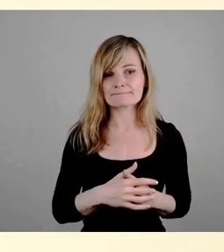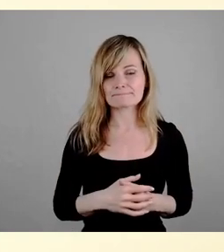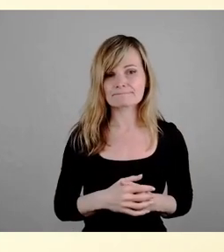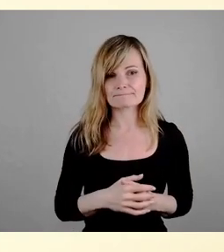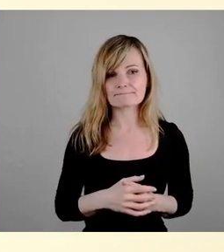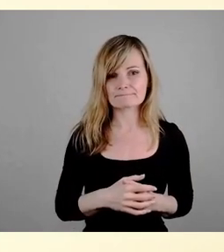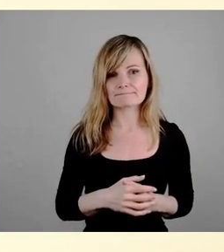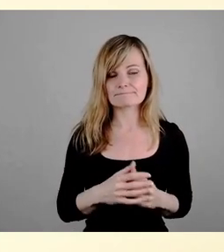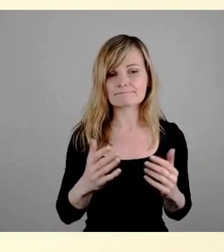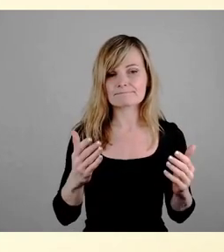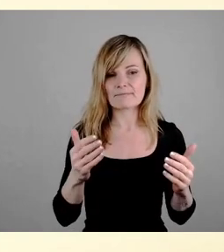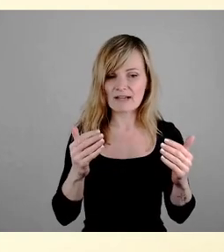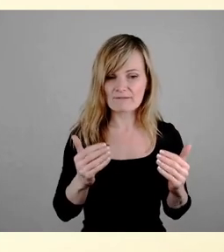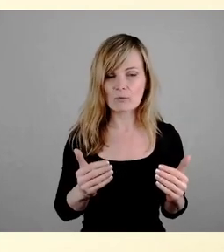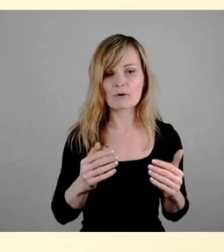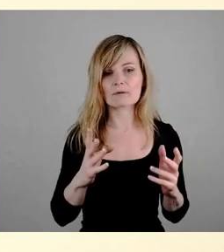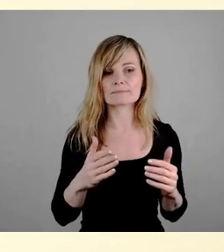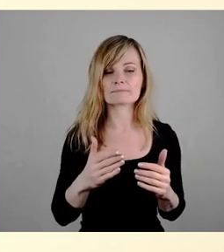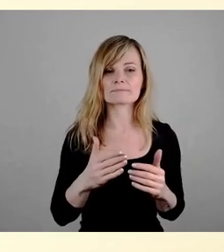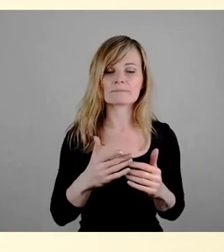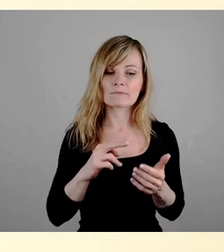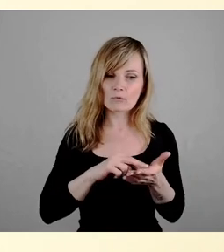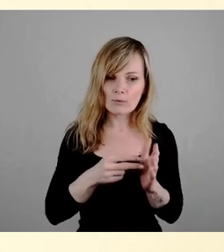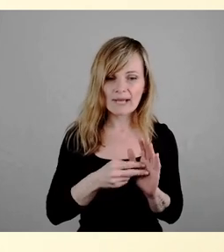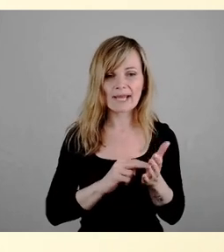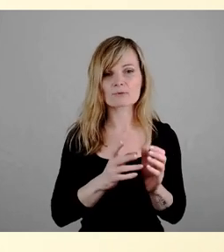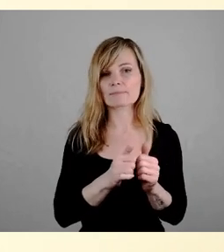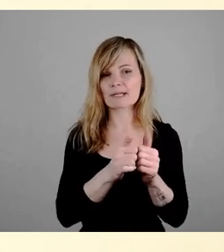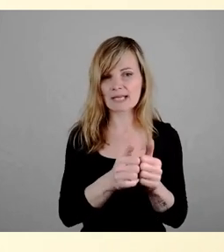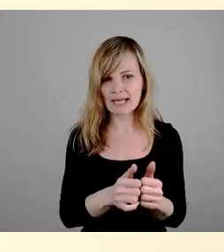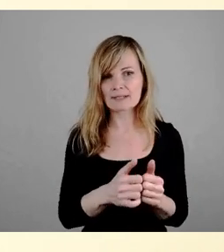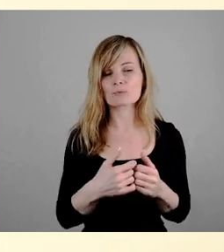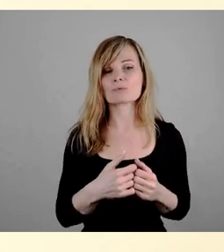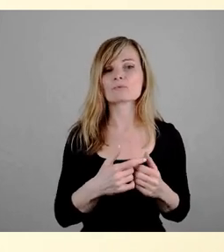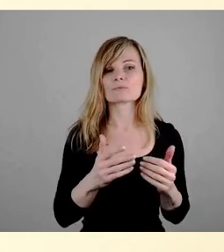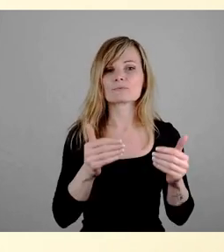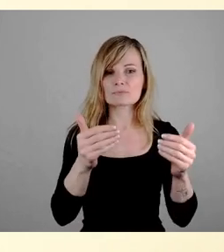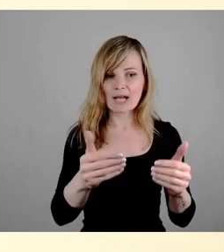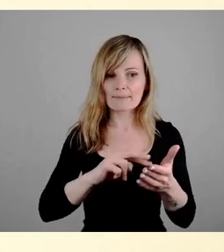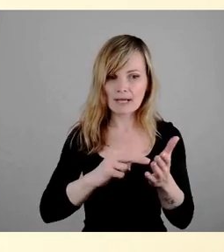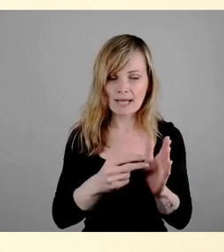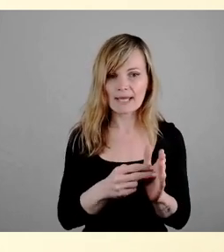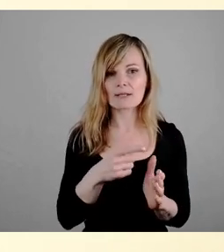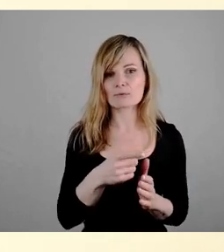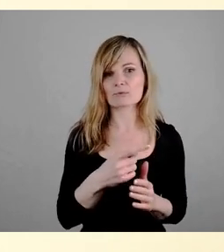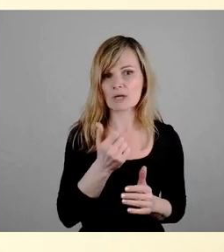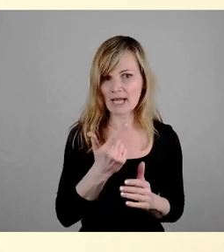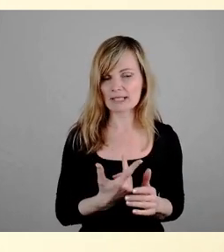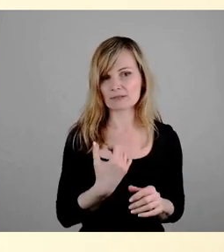der Vor- als auch in der Begleitung und Nachbereitung des Verkehrsversuchs einiges zu tun. Und ich